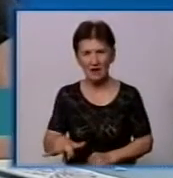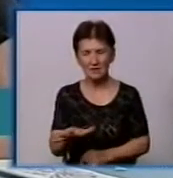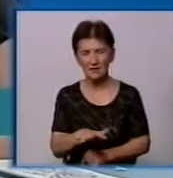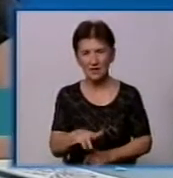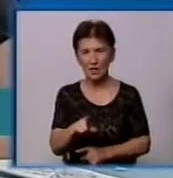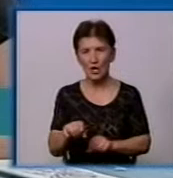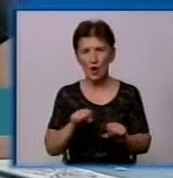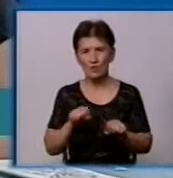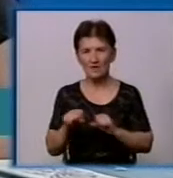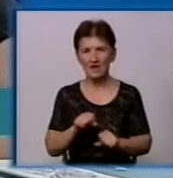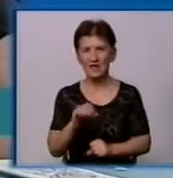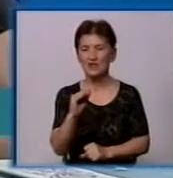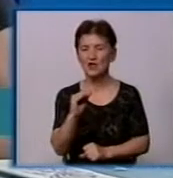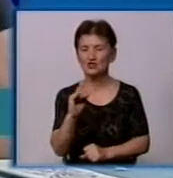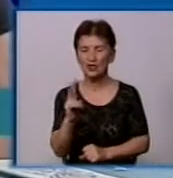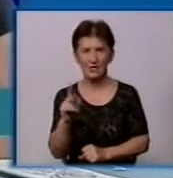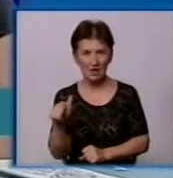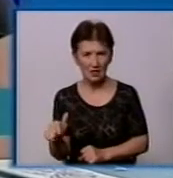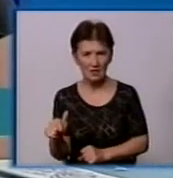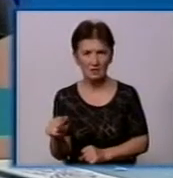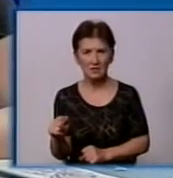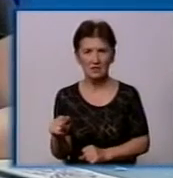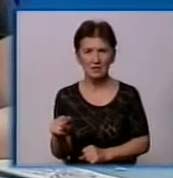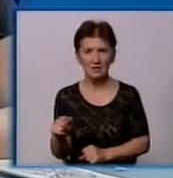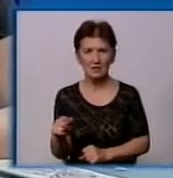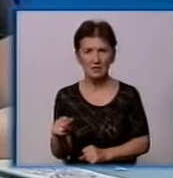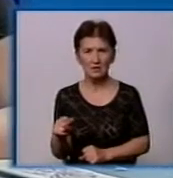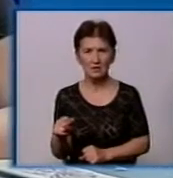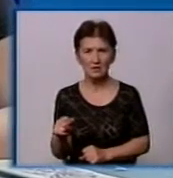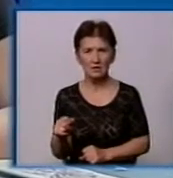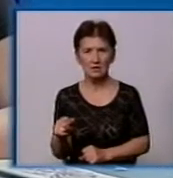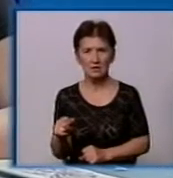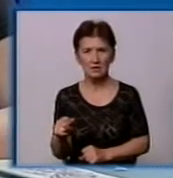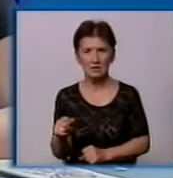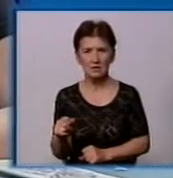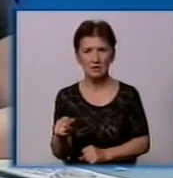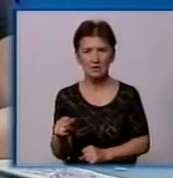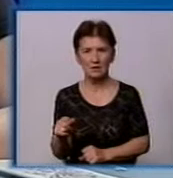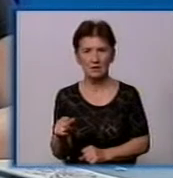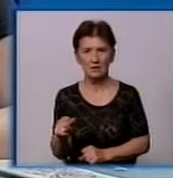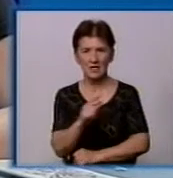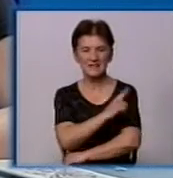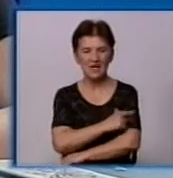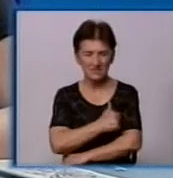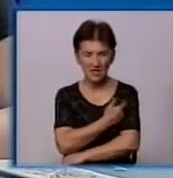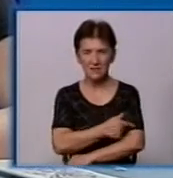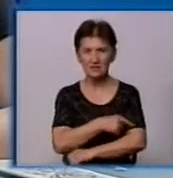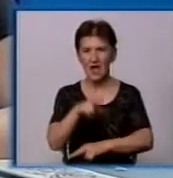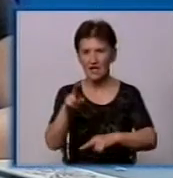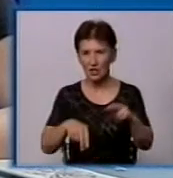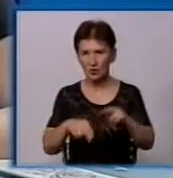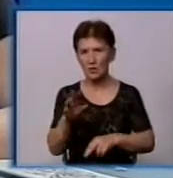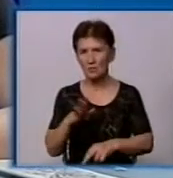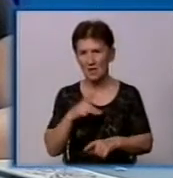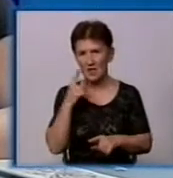управління жилищно-коммунального хозяйства, санстанція, архітектура, і було прийнято